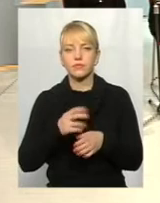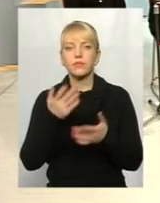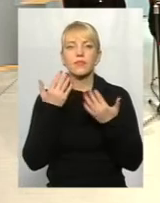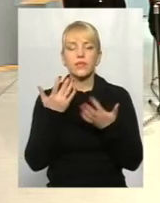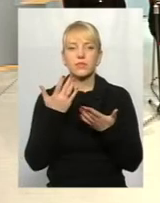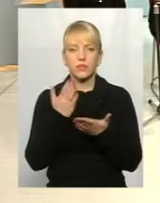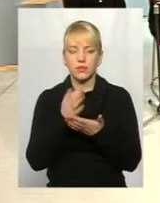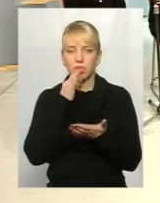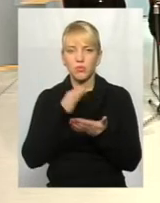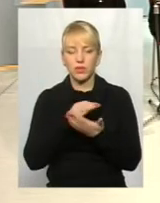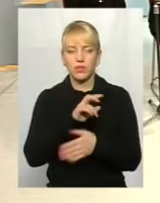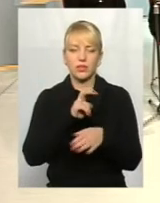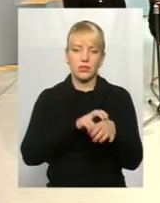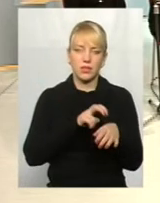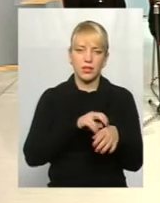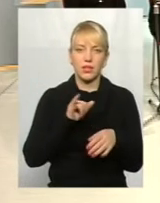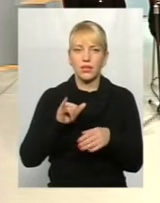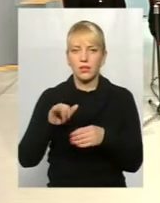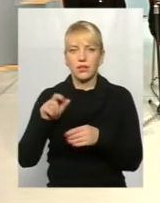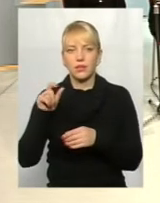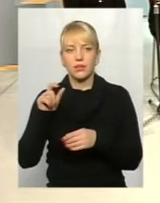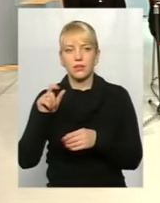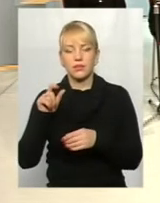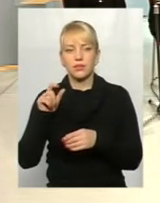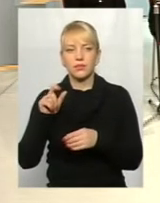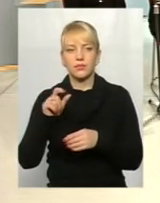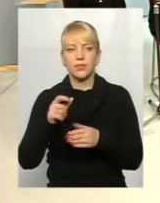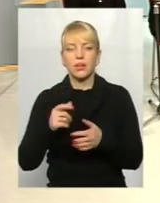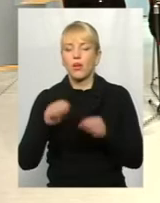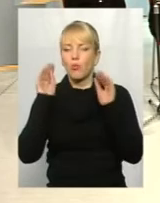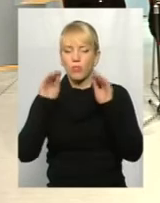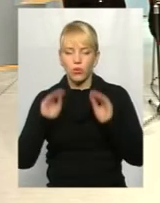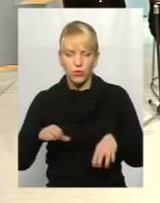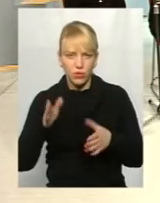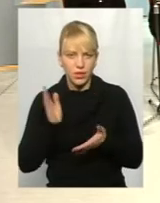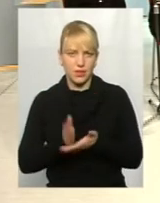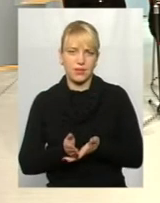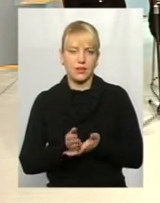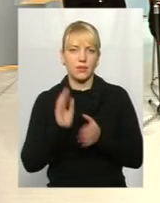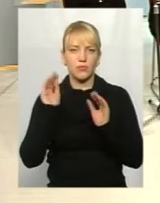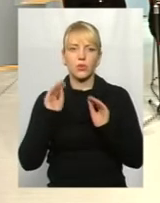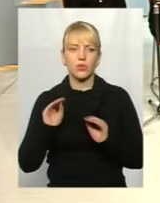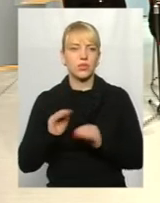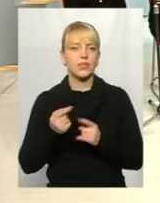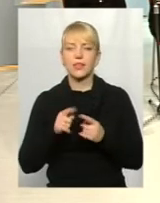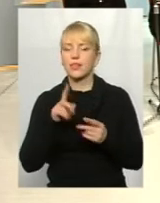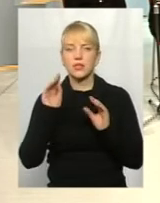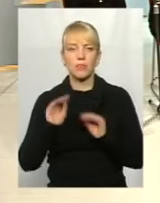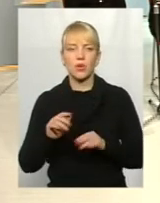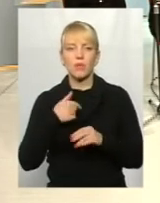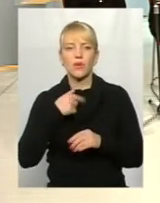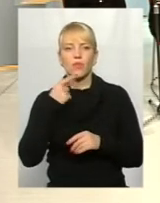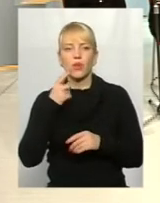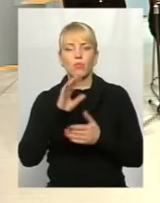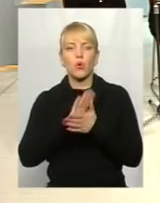що ми не можемо говорити, бо тих протоколів немає, угод немає і типових протоколів? Ми не за протоколи говоримо, ми говоримо про